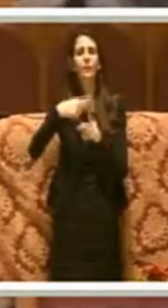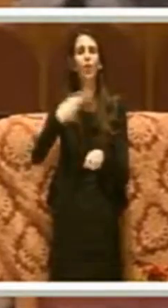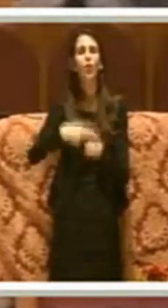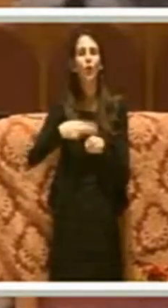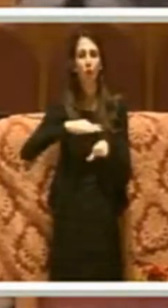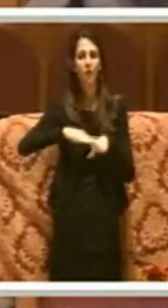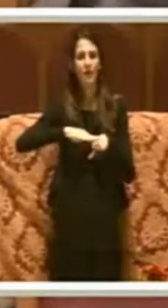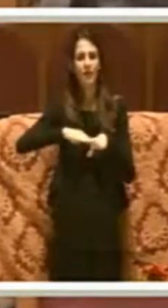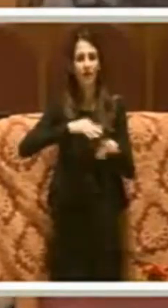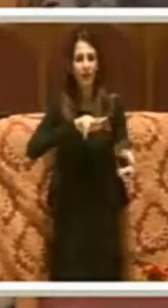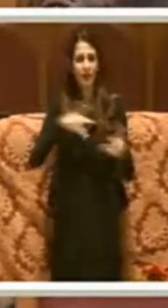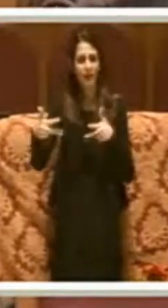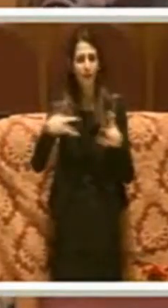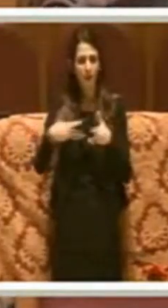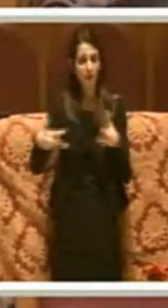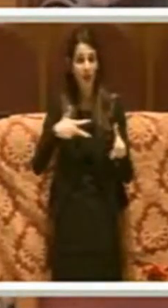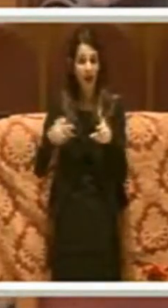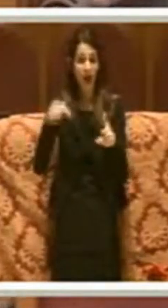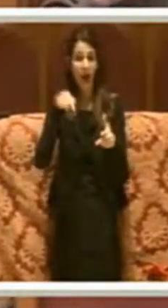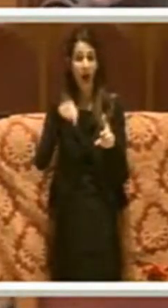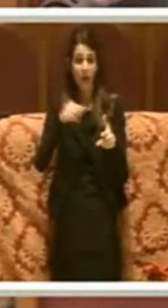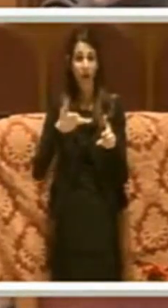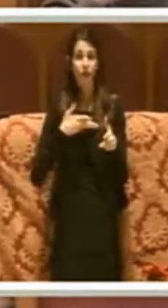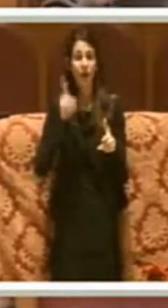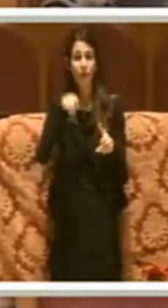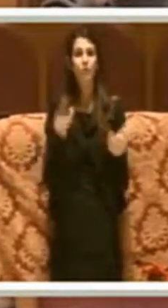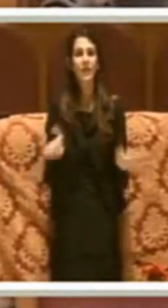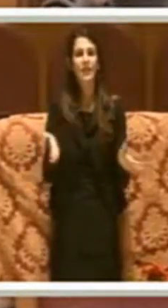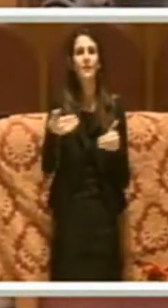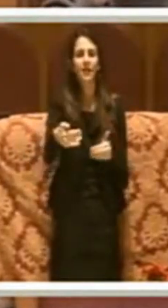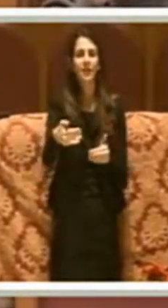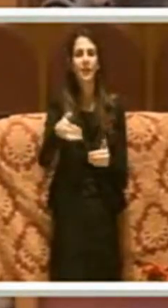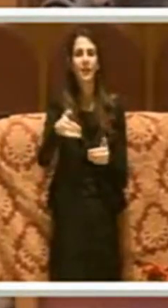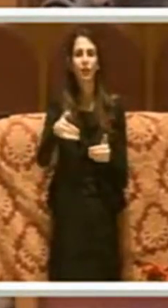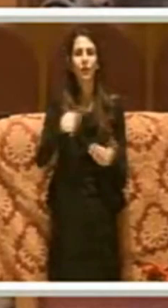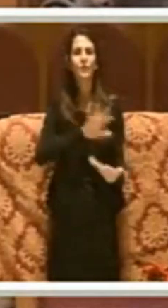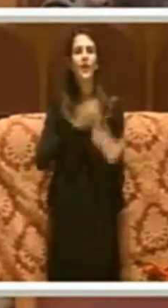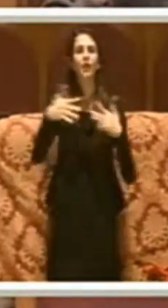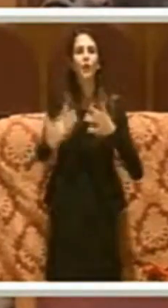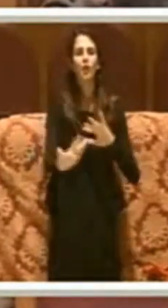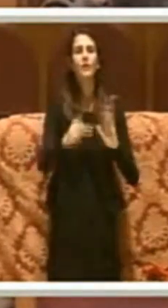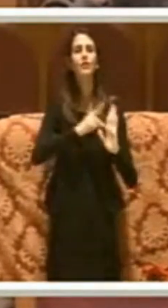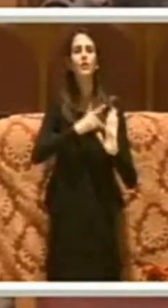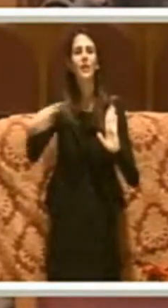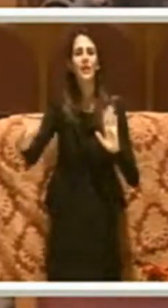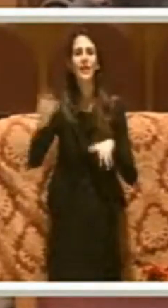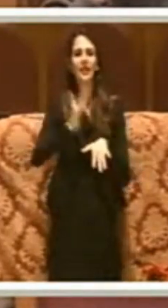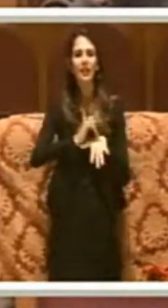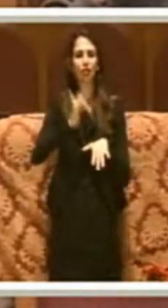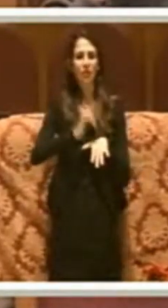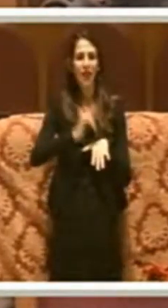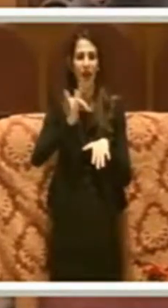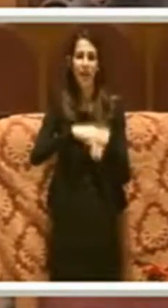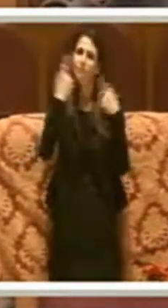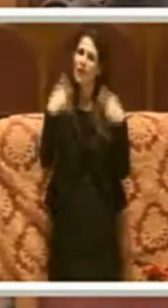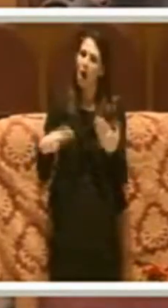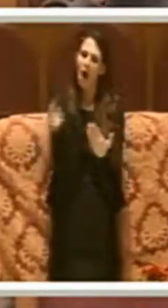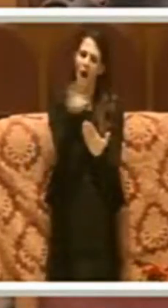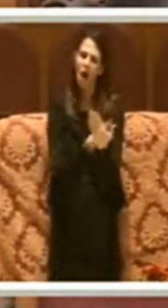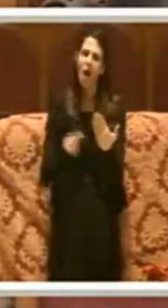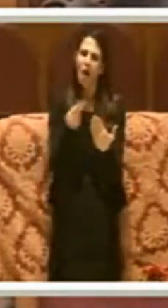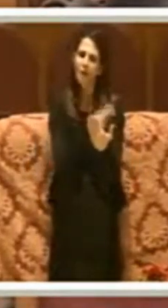e, ove necessario, del Dipartimento Trasformazione Digitale. Si tratta di una progettualità che la